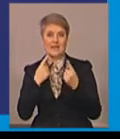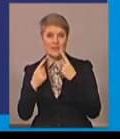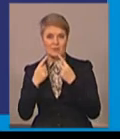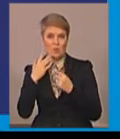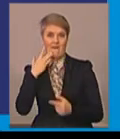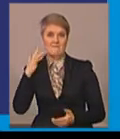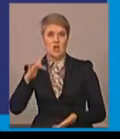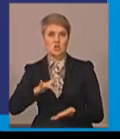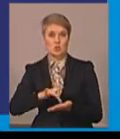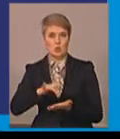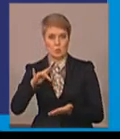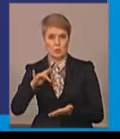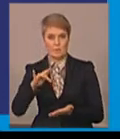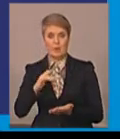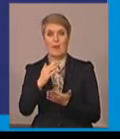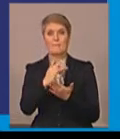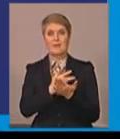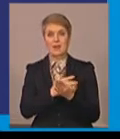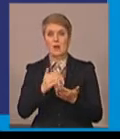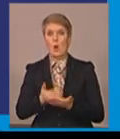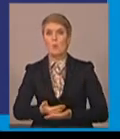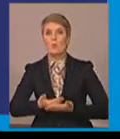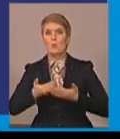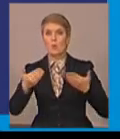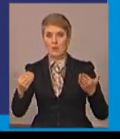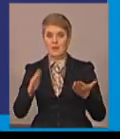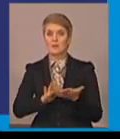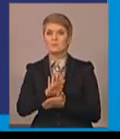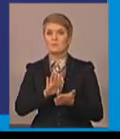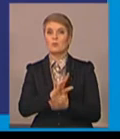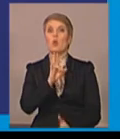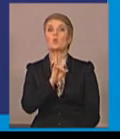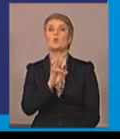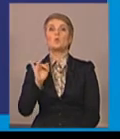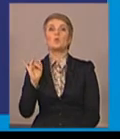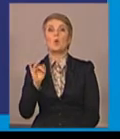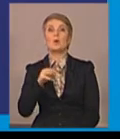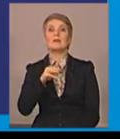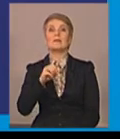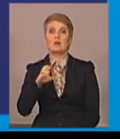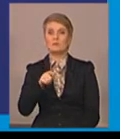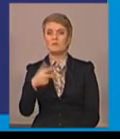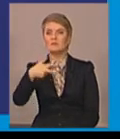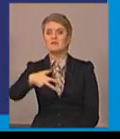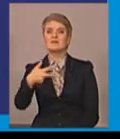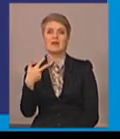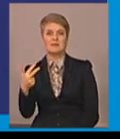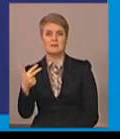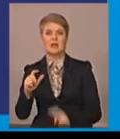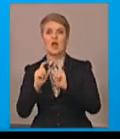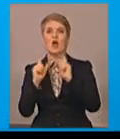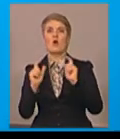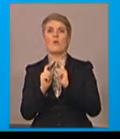опублікувало видання The New York Times. У ньому 33 компанії з розвідувальною та оборонною промисловою